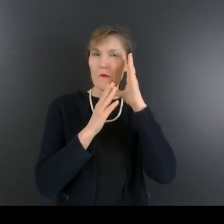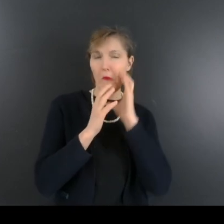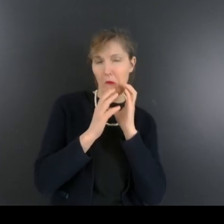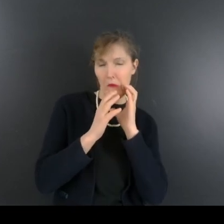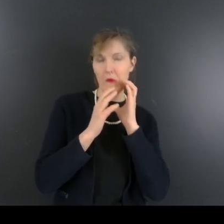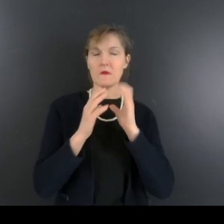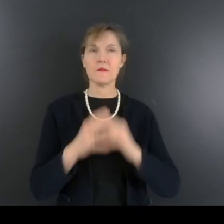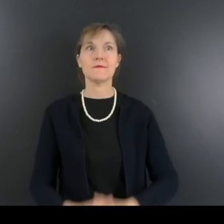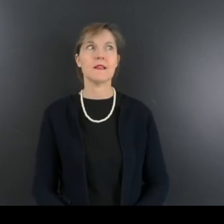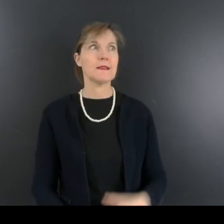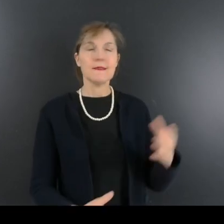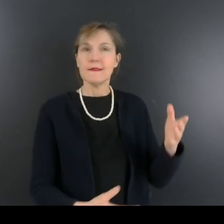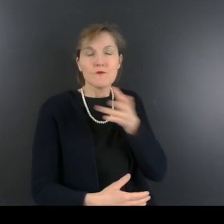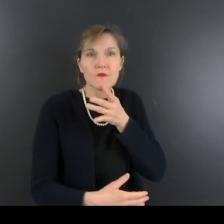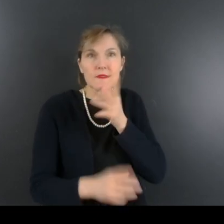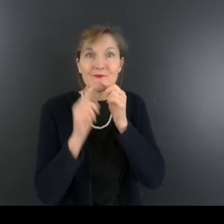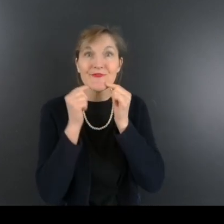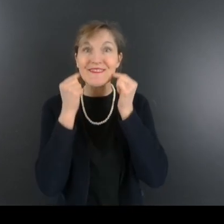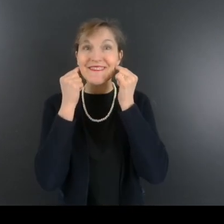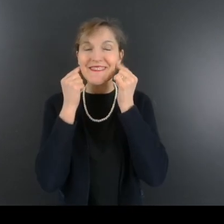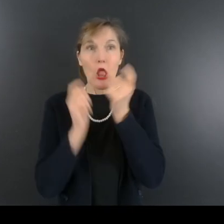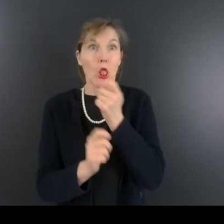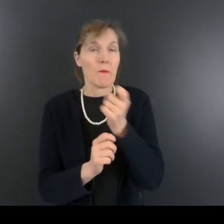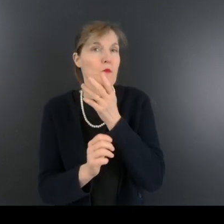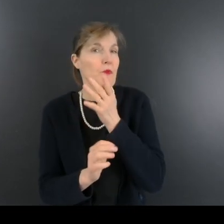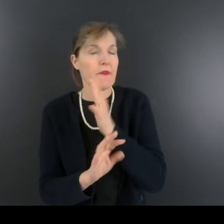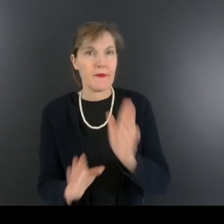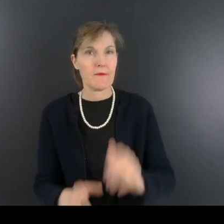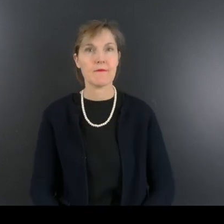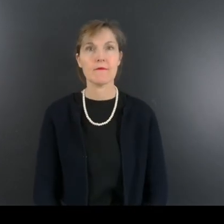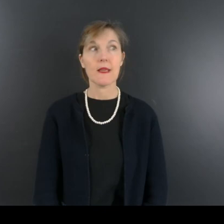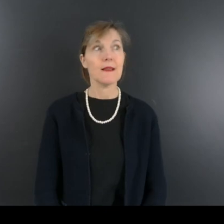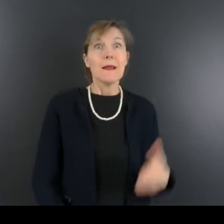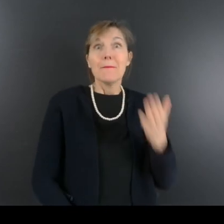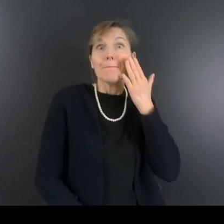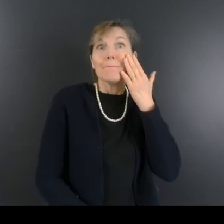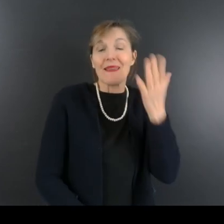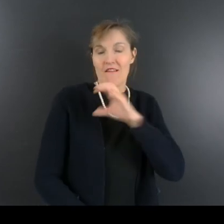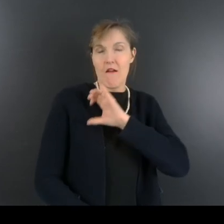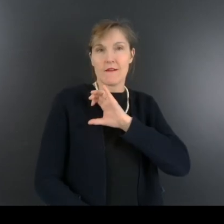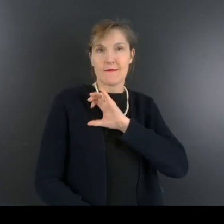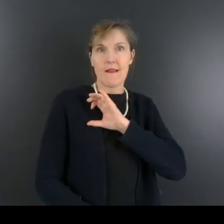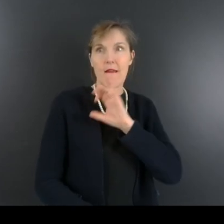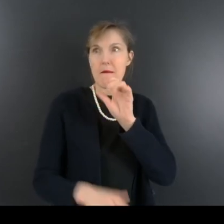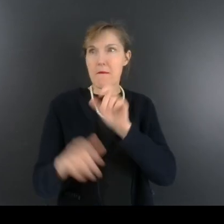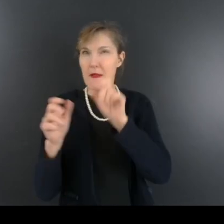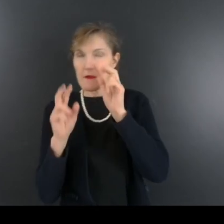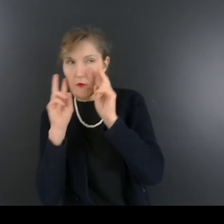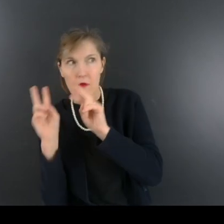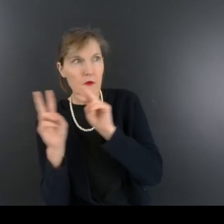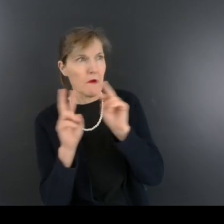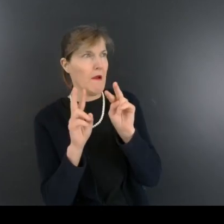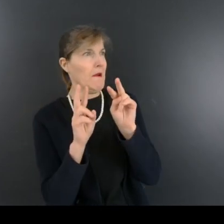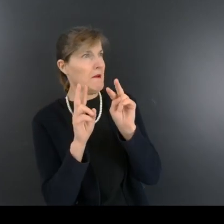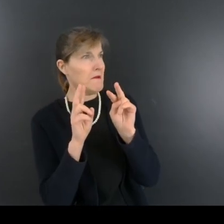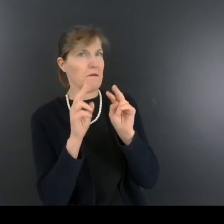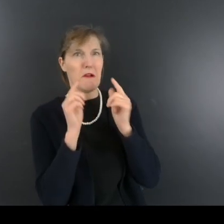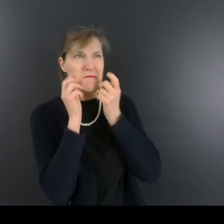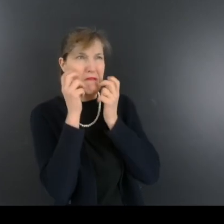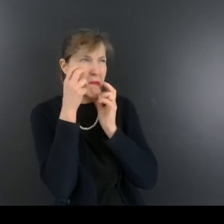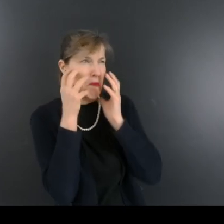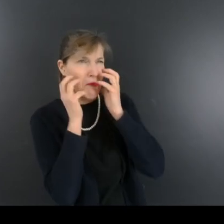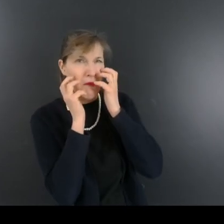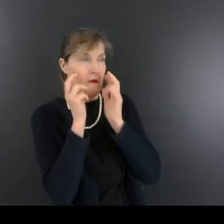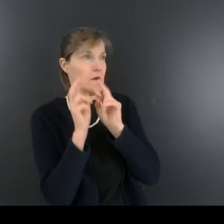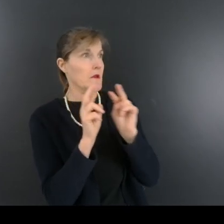Et de ce fait, il ne pouvait pas sourire normalement. Quand il essayait, la distorsion irrégulière de ses traits